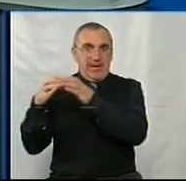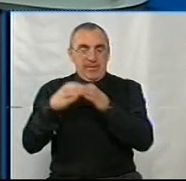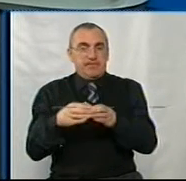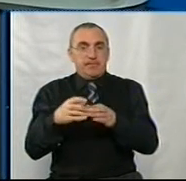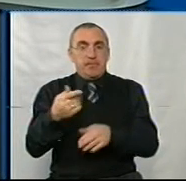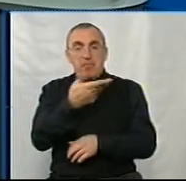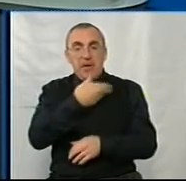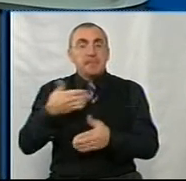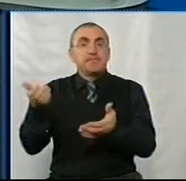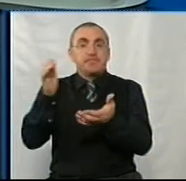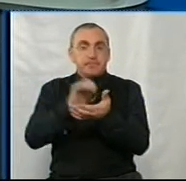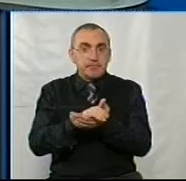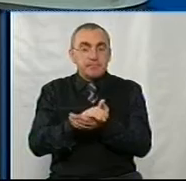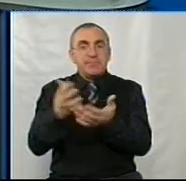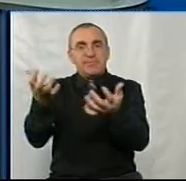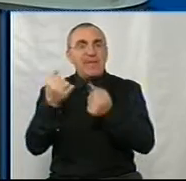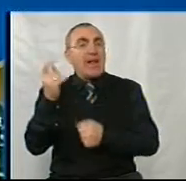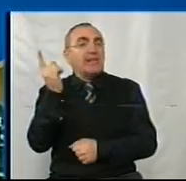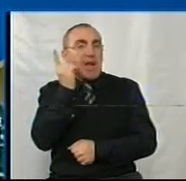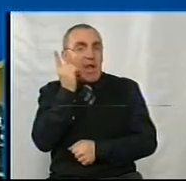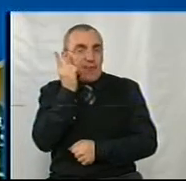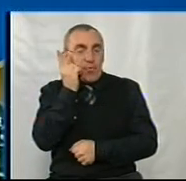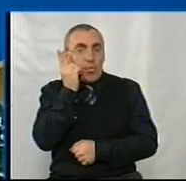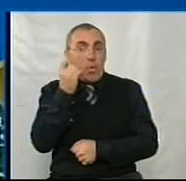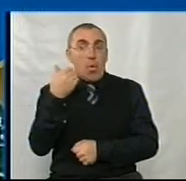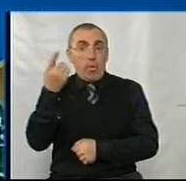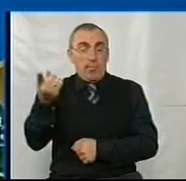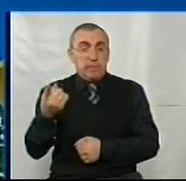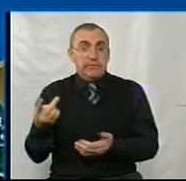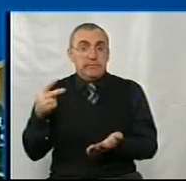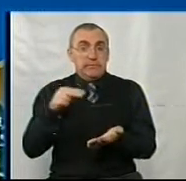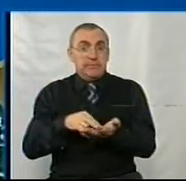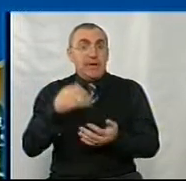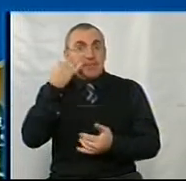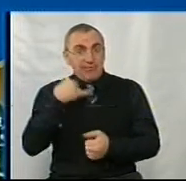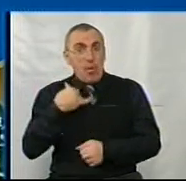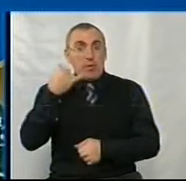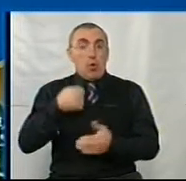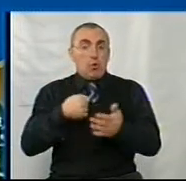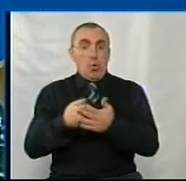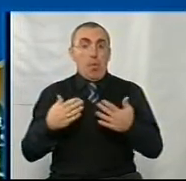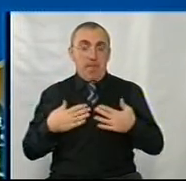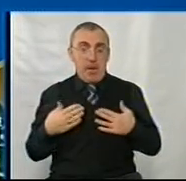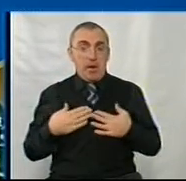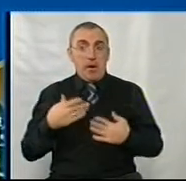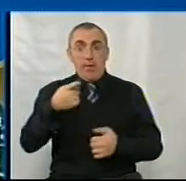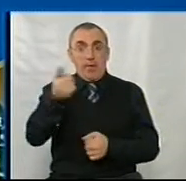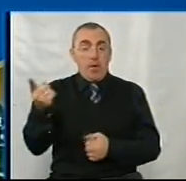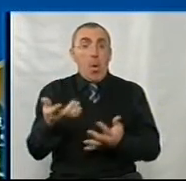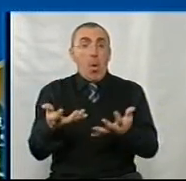Ми познайомились, взяли телефон, і коли вони стали дзвонити до мене, і коли вони